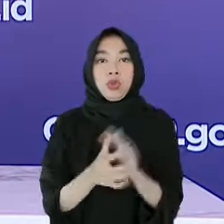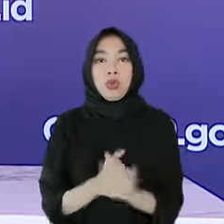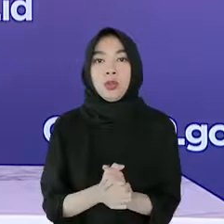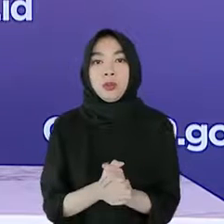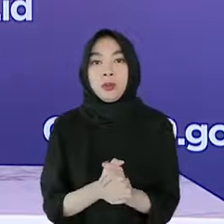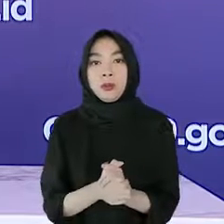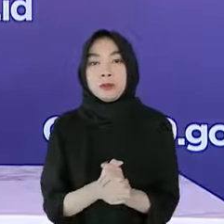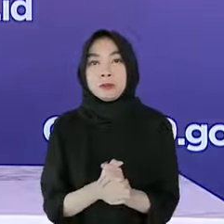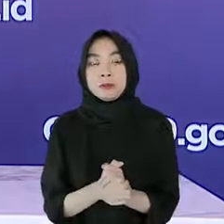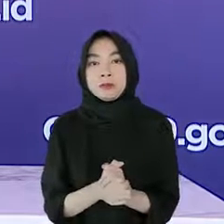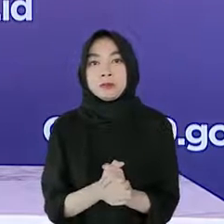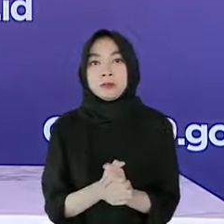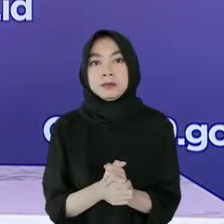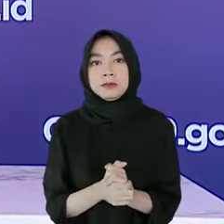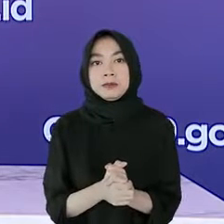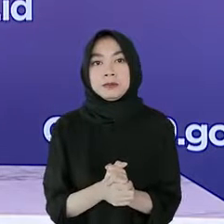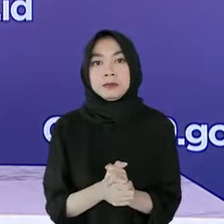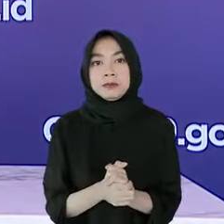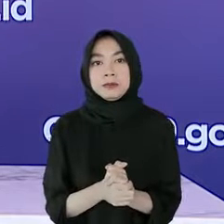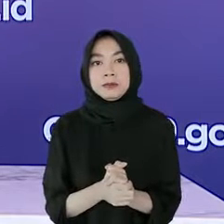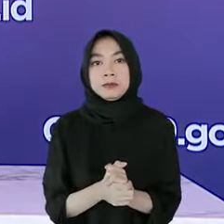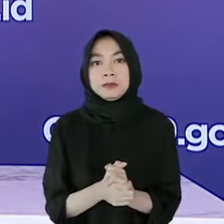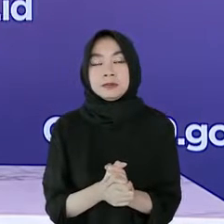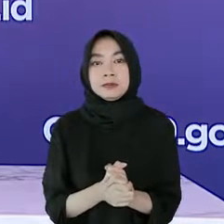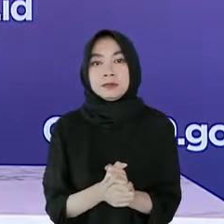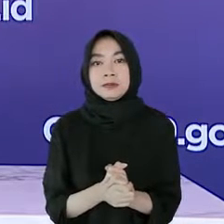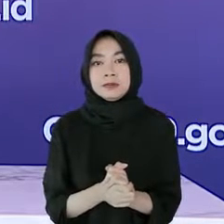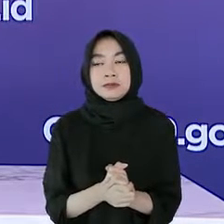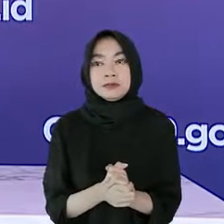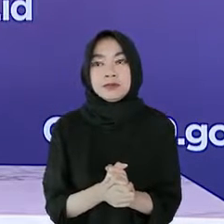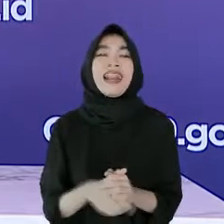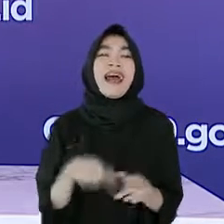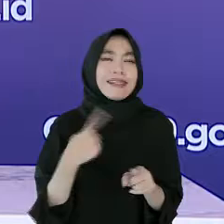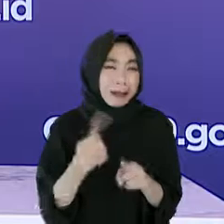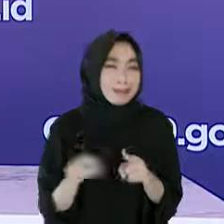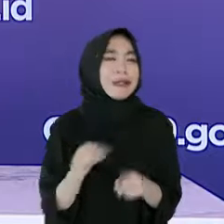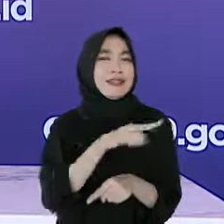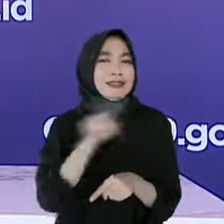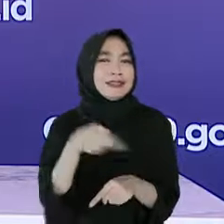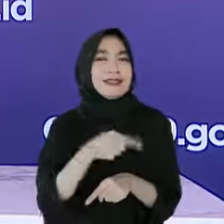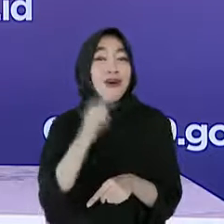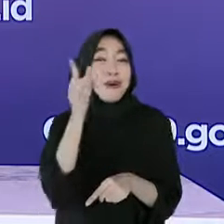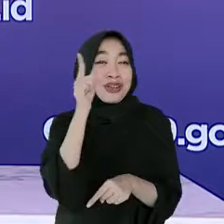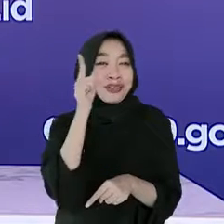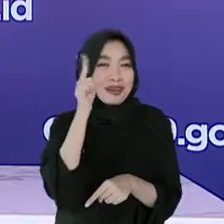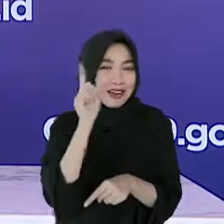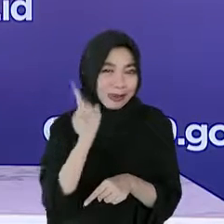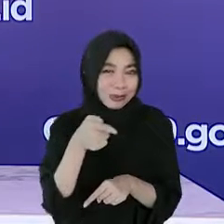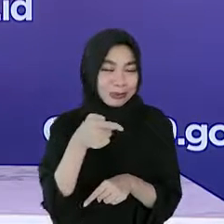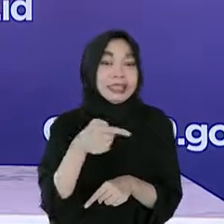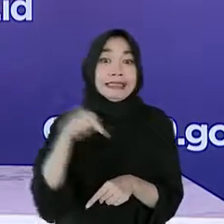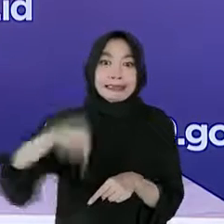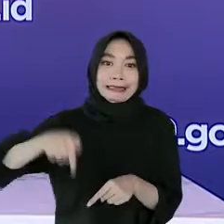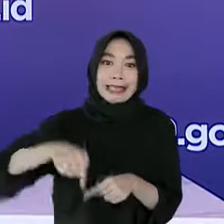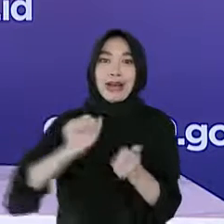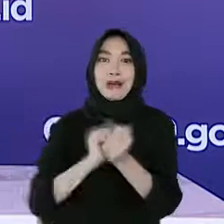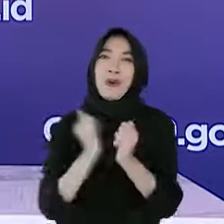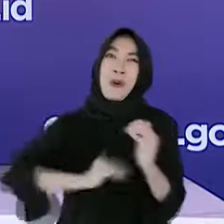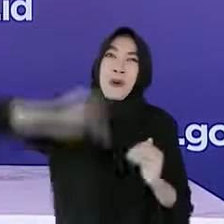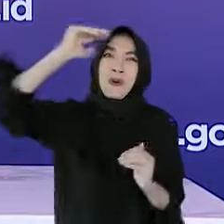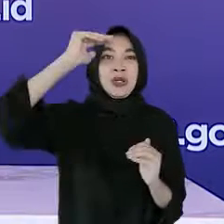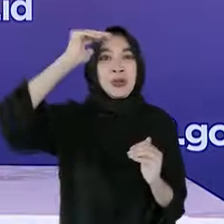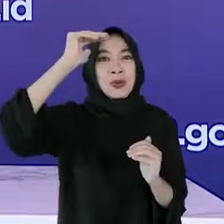oleh pemerintah. Hal yang perlu diwaspadai adalah dengan melandainya kasus COVID-19 saat ini